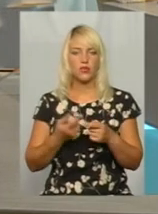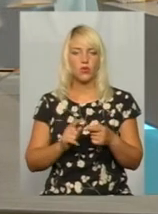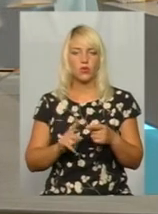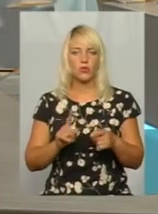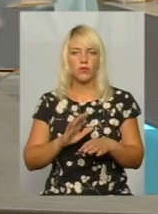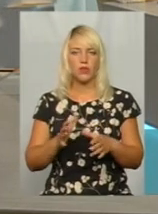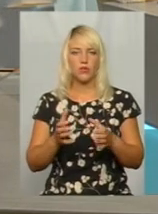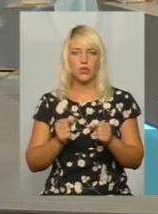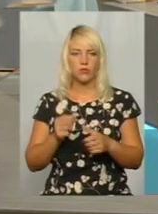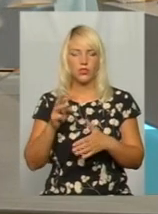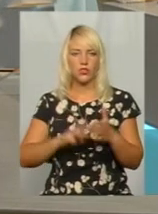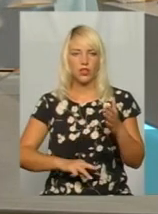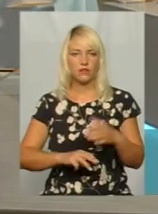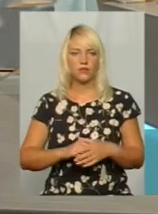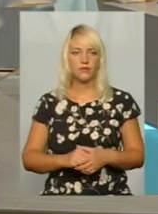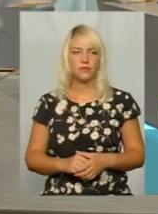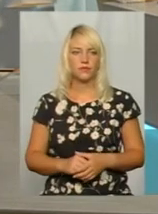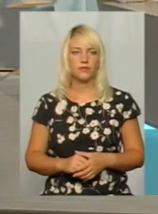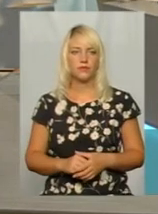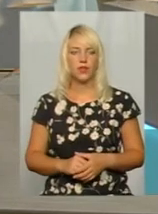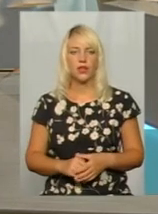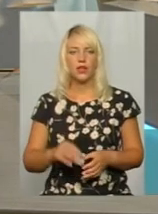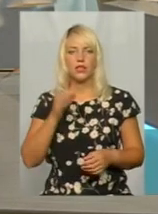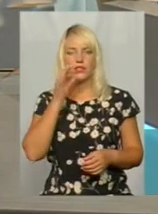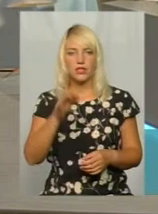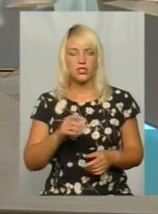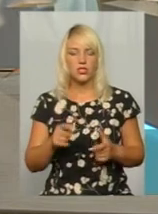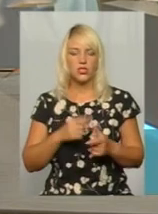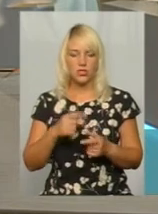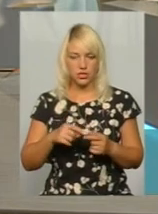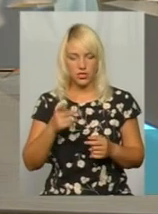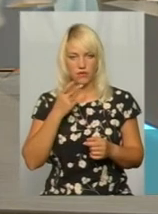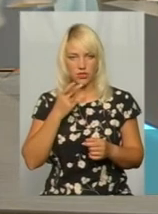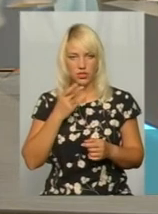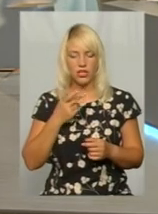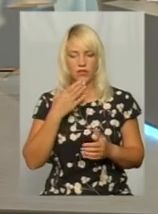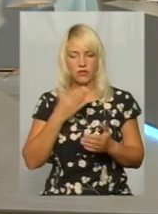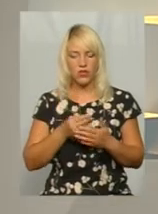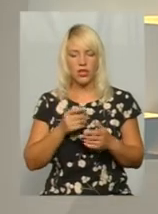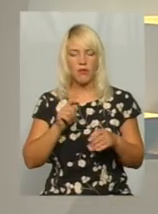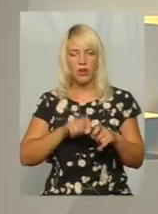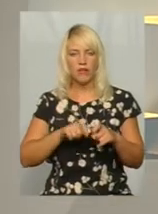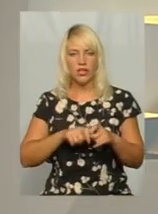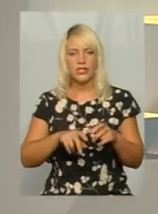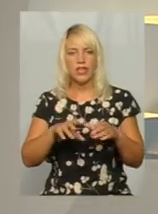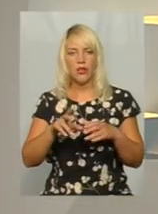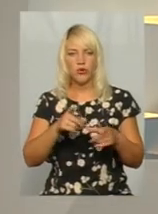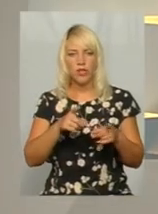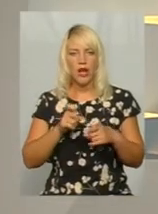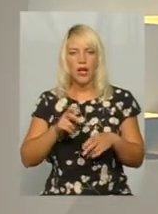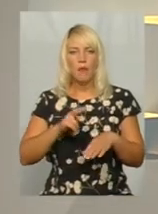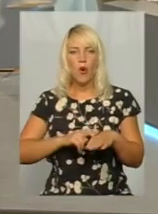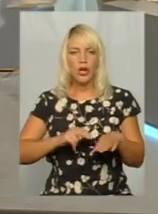не отримати штрафну санкцію. Скажіть, чи завжди ви до своїх перевірок залучаєте працівників поліції?